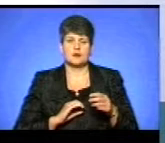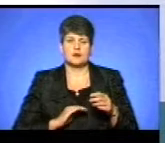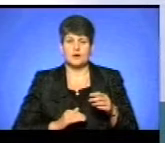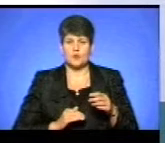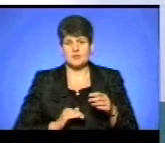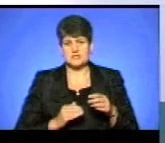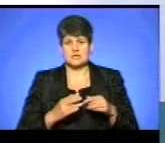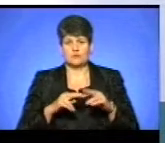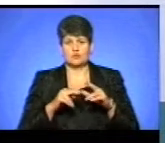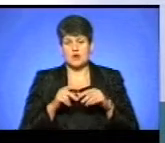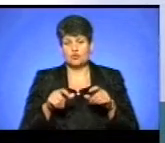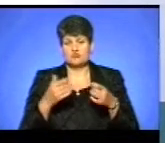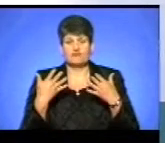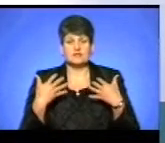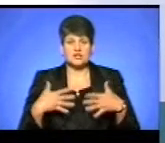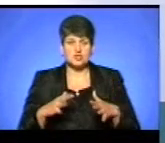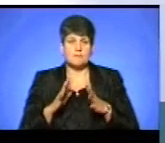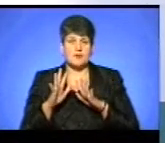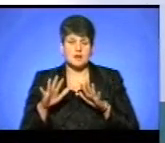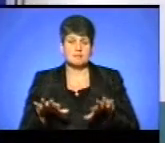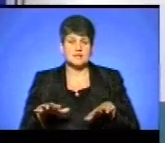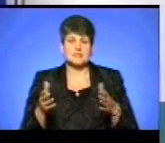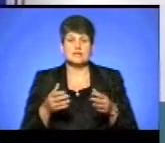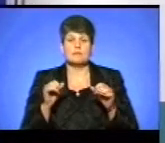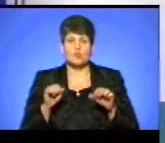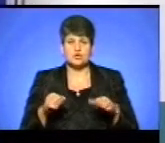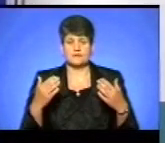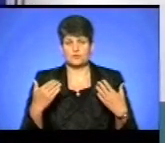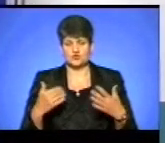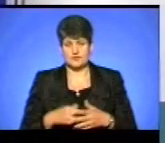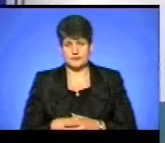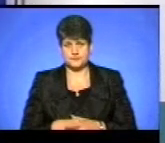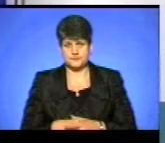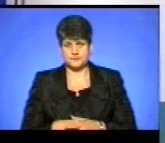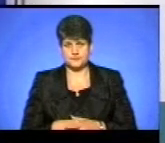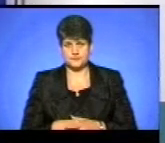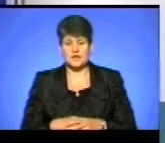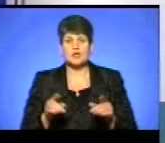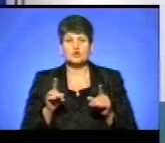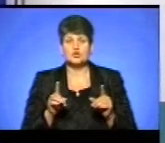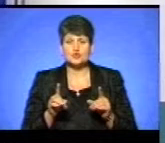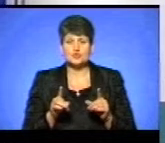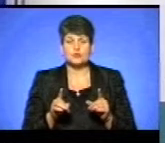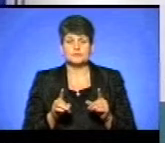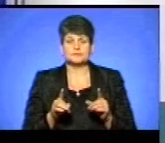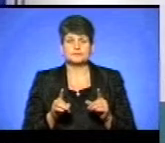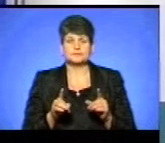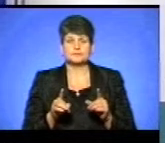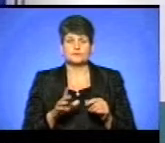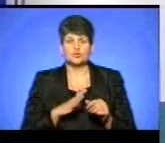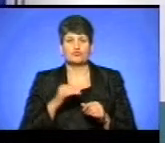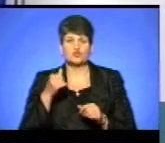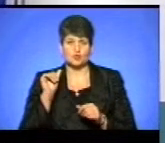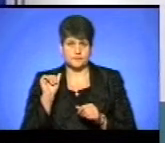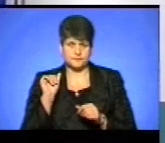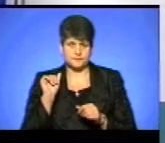цього всього люди втрачають парк, місце, де можна відпочивати і так далі. Що відбулося вчора?